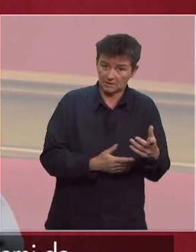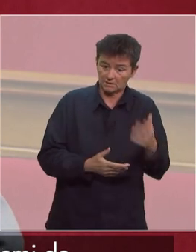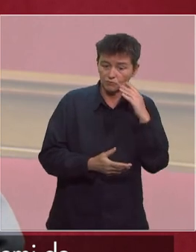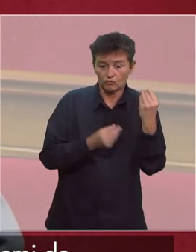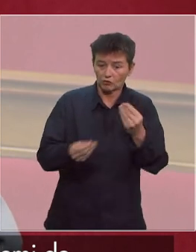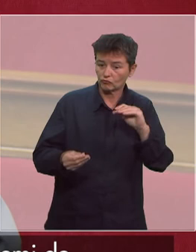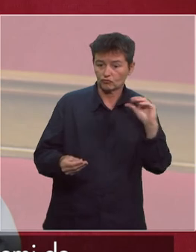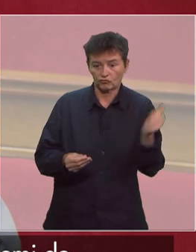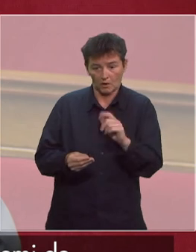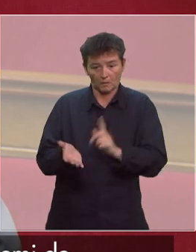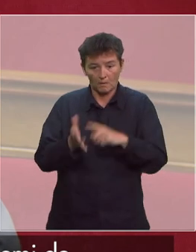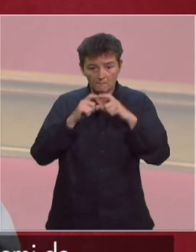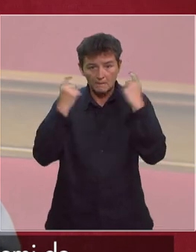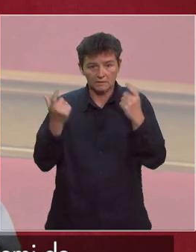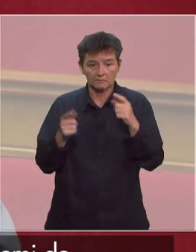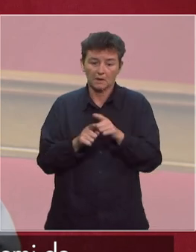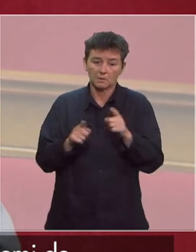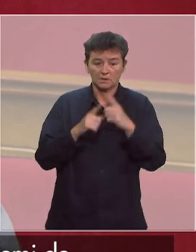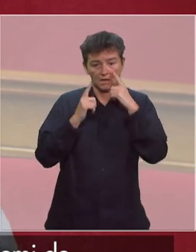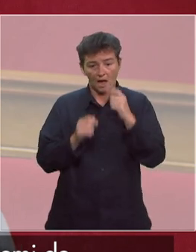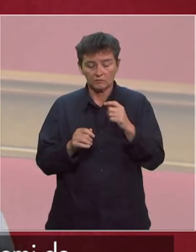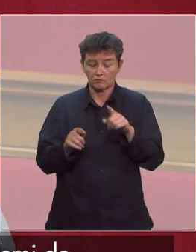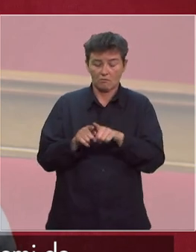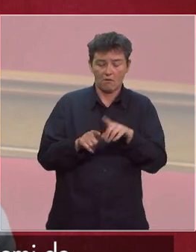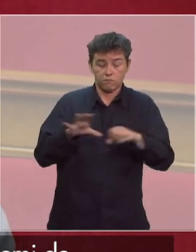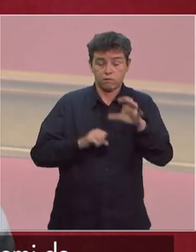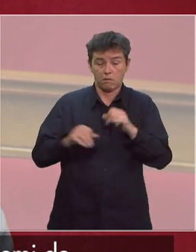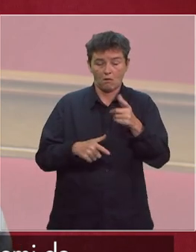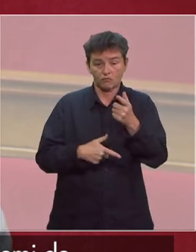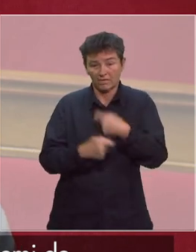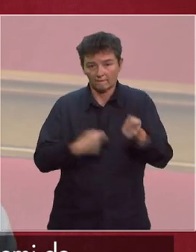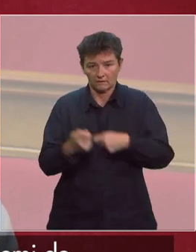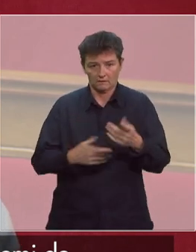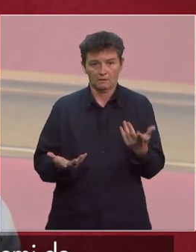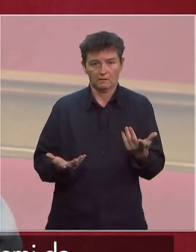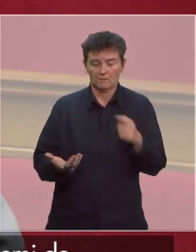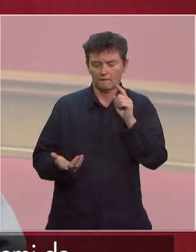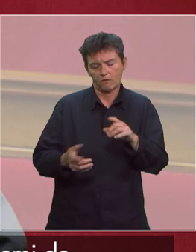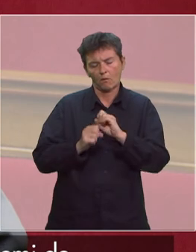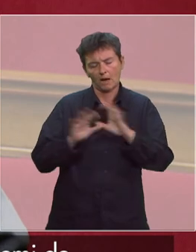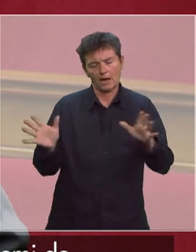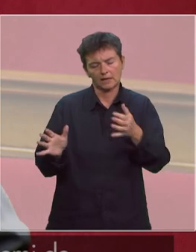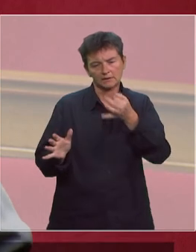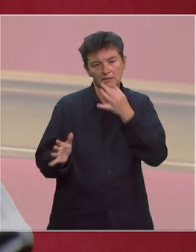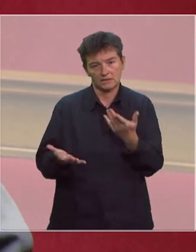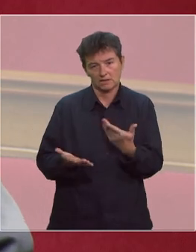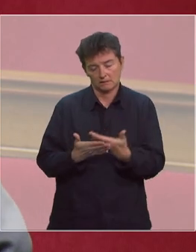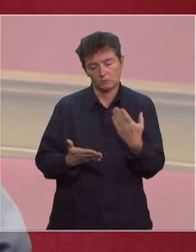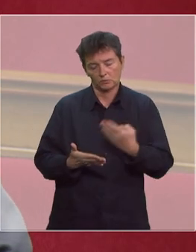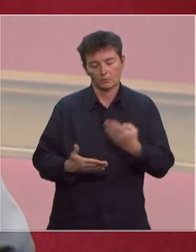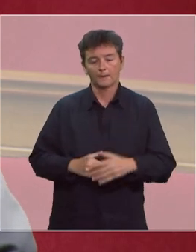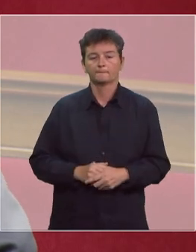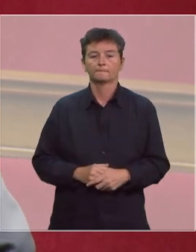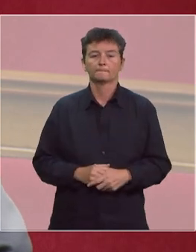'accès à tous mais éviter aussi l'inflation ou la ruée vers les masques. La nécessité d'un discours clair sur le sujet nous paraît nécessaire.